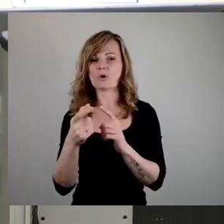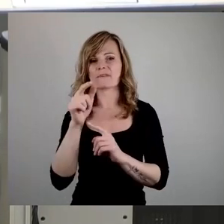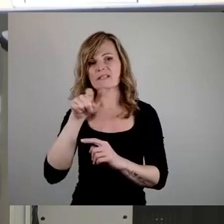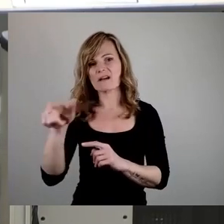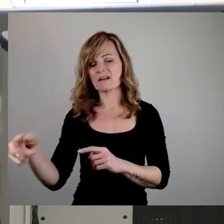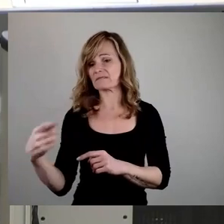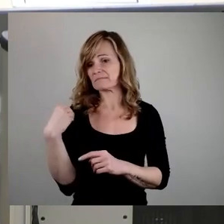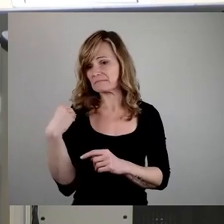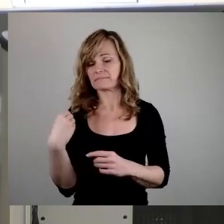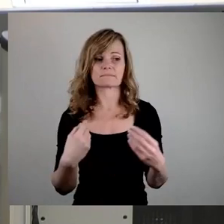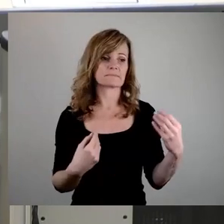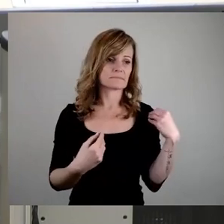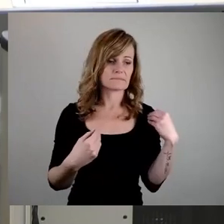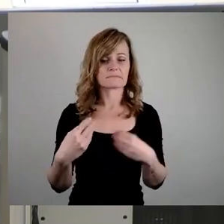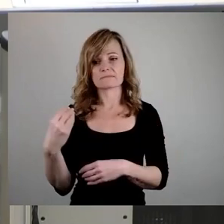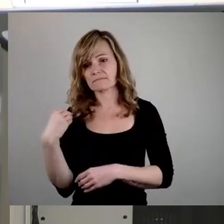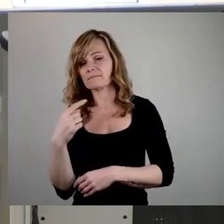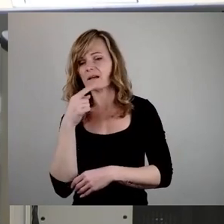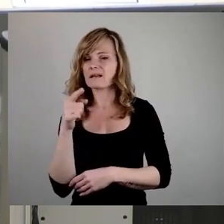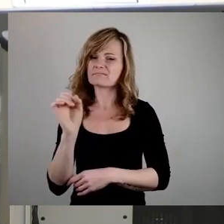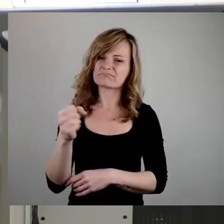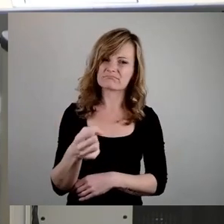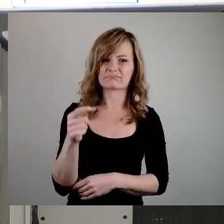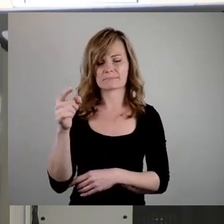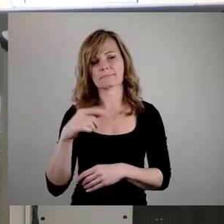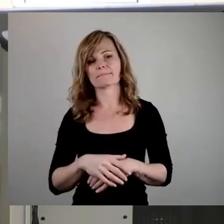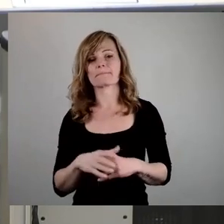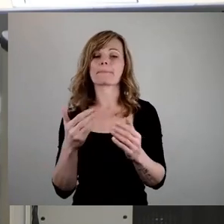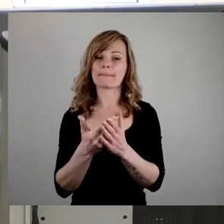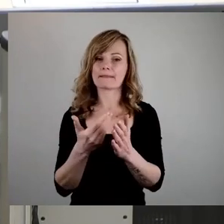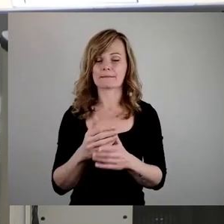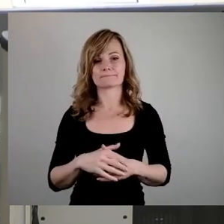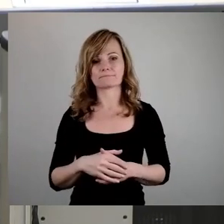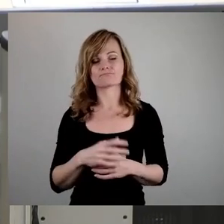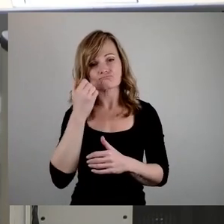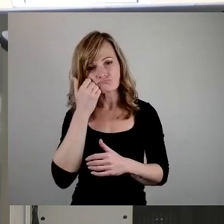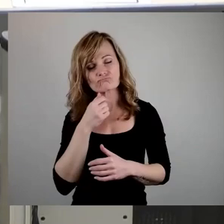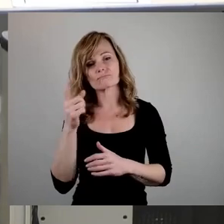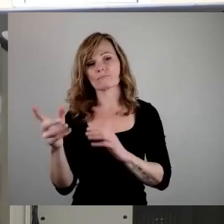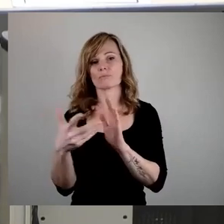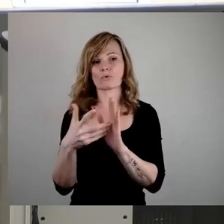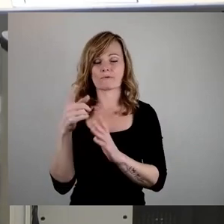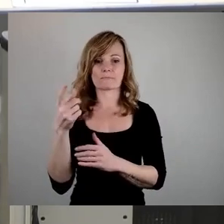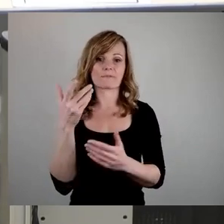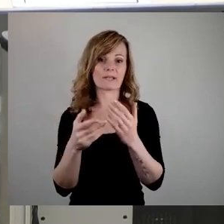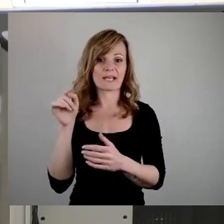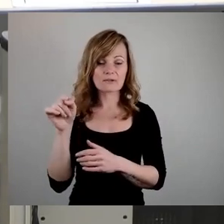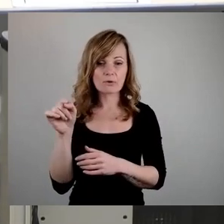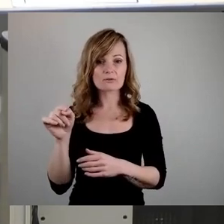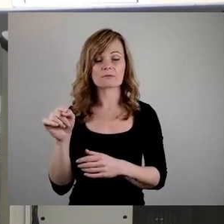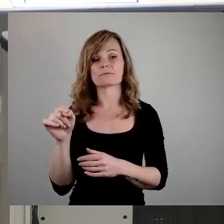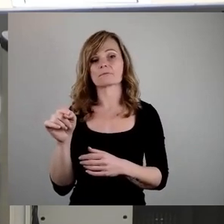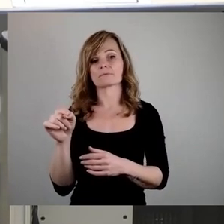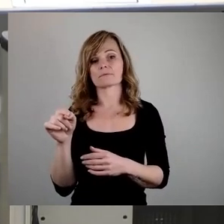und die gesagt haben, das kann nicht sein. Also, kann man nicht prüfen, dass vielleicht doch ein